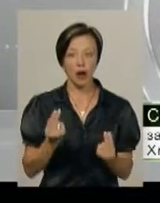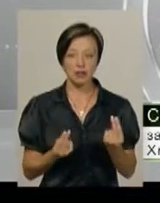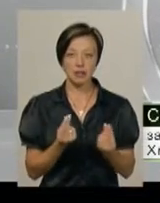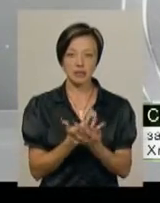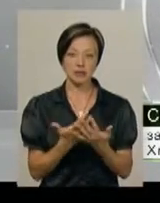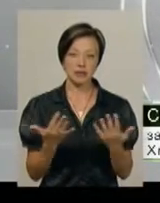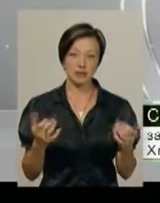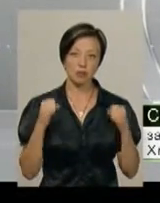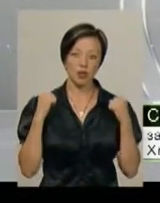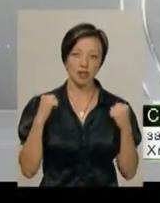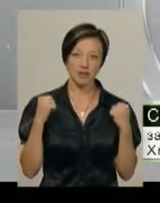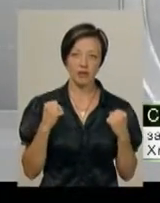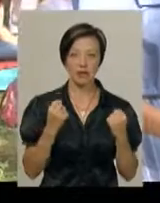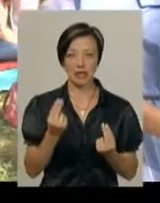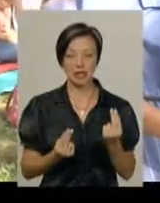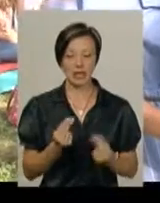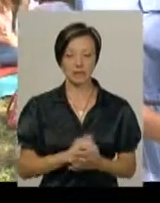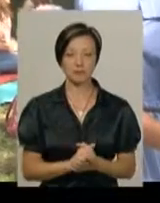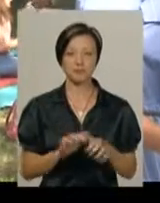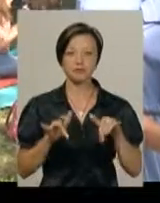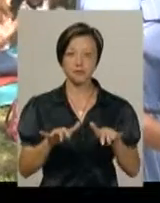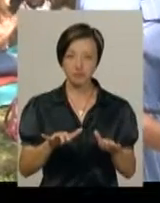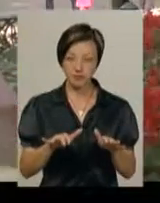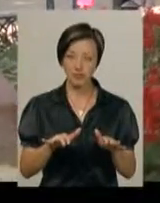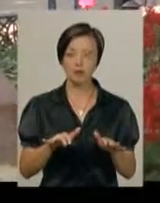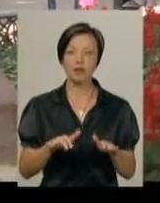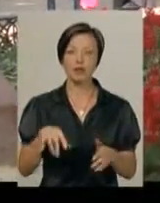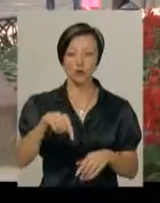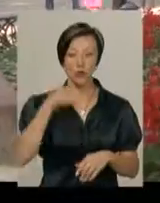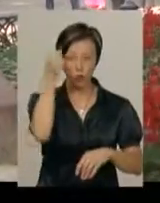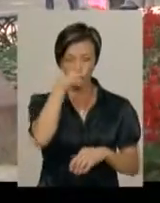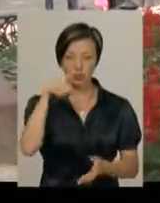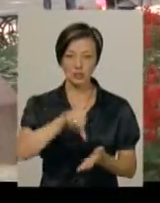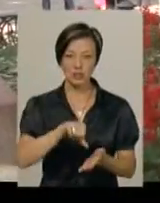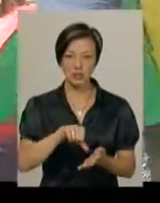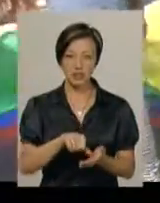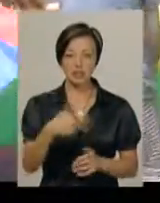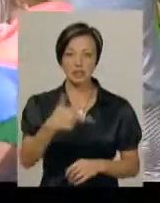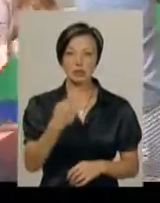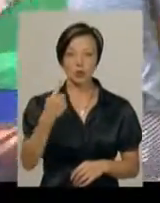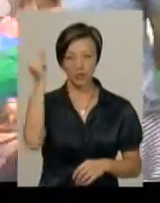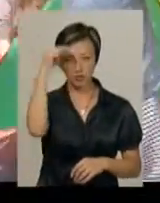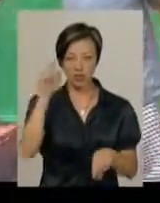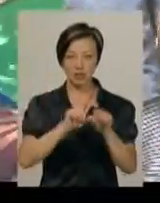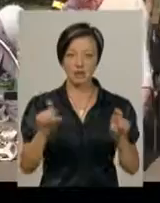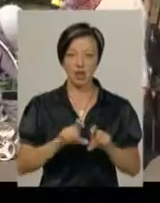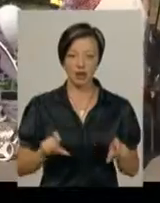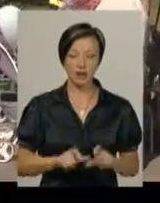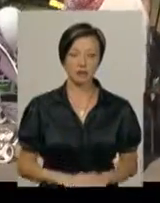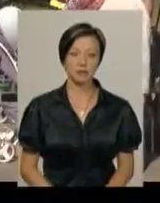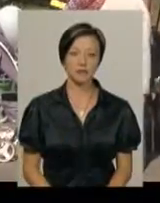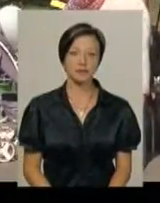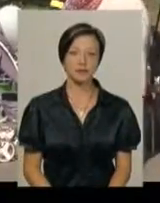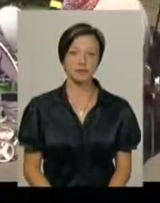у якісь спортивні ігри. В акції «Фабрика освітніх ідей» цього року взяли участь 31 навчальний заклад. Ірина